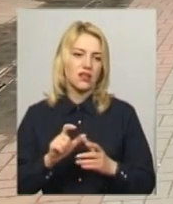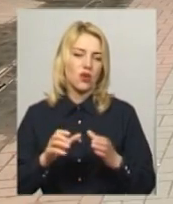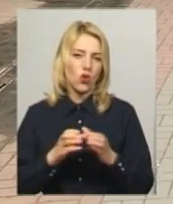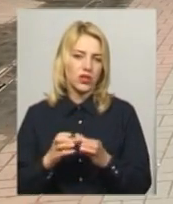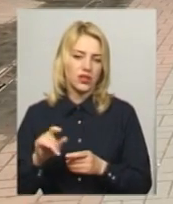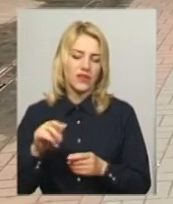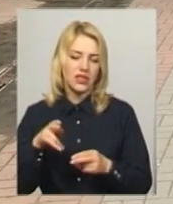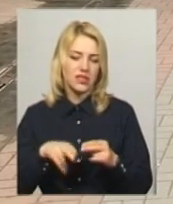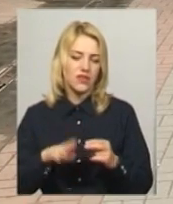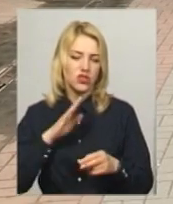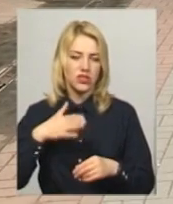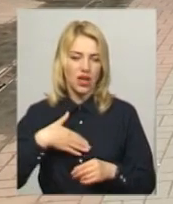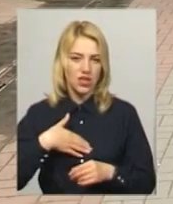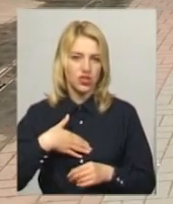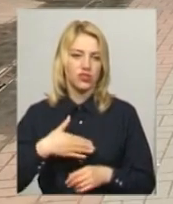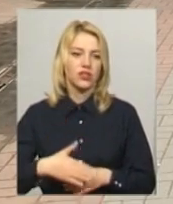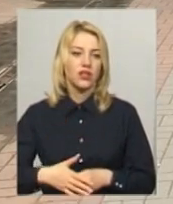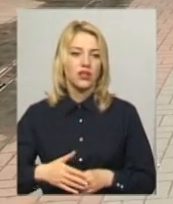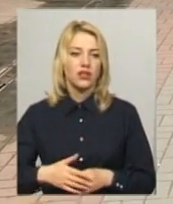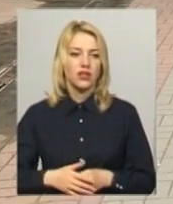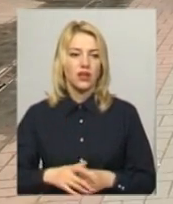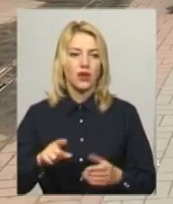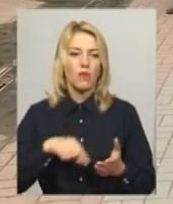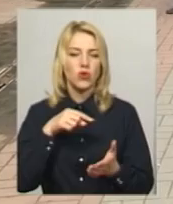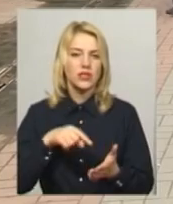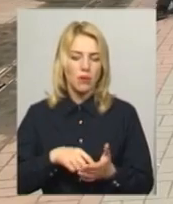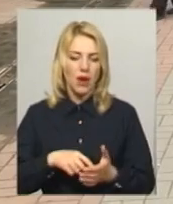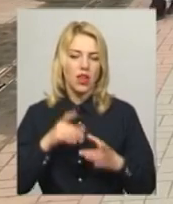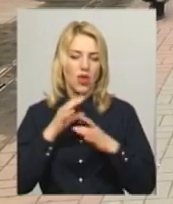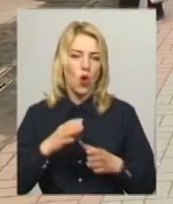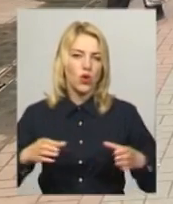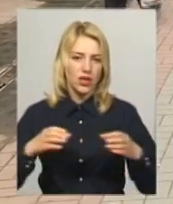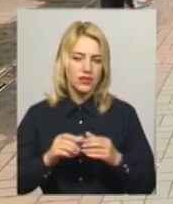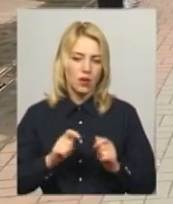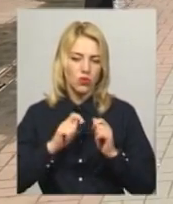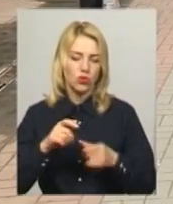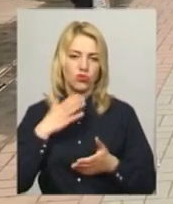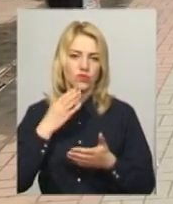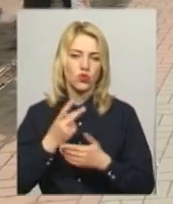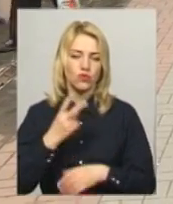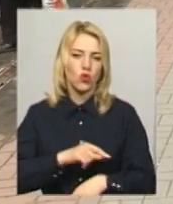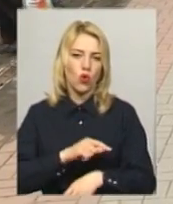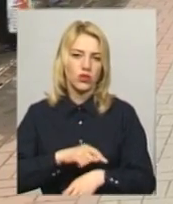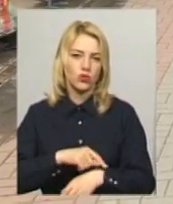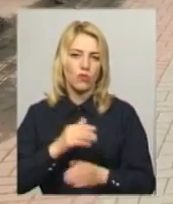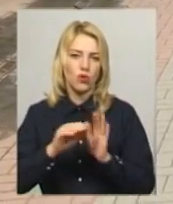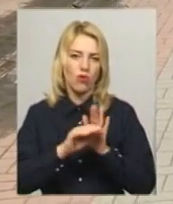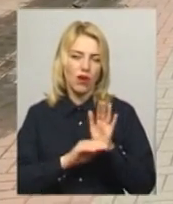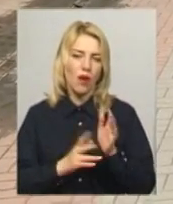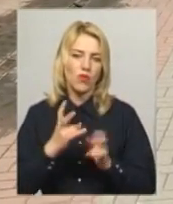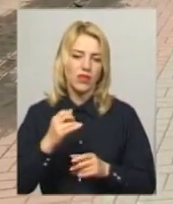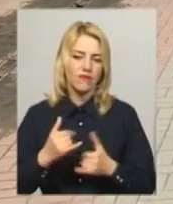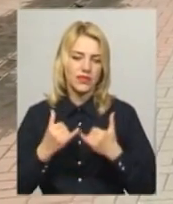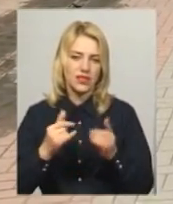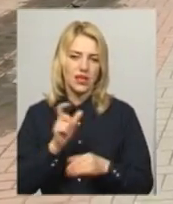завершення наш Хмельницький муніципальний естрадо-духовий оркестр подарує свою двогодинну програму для усіх містян.